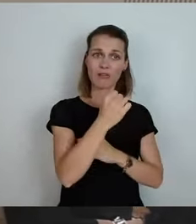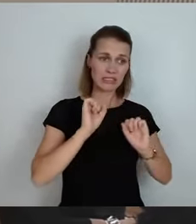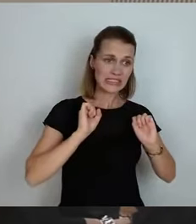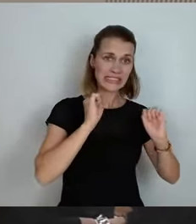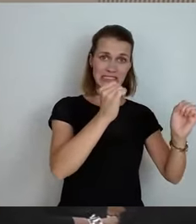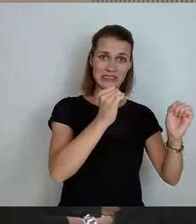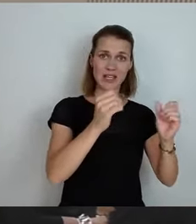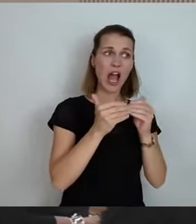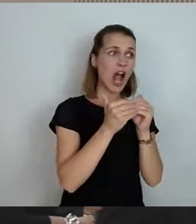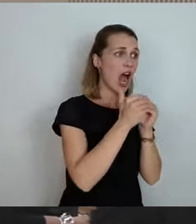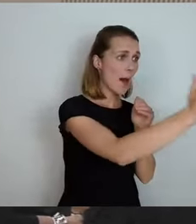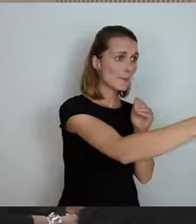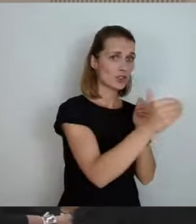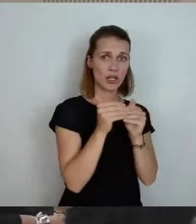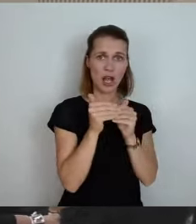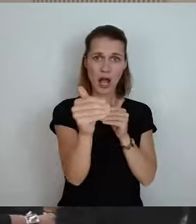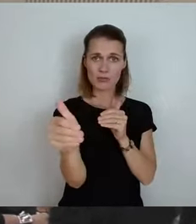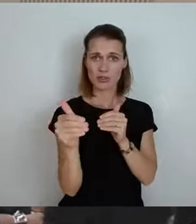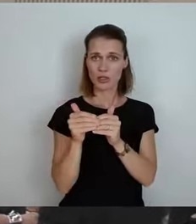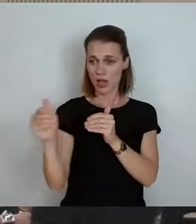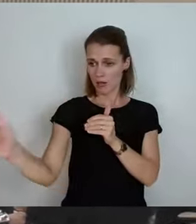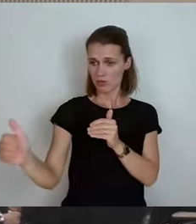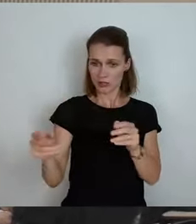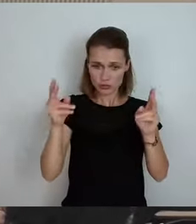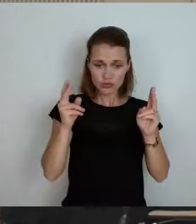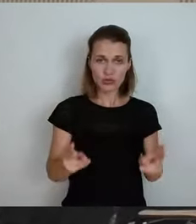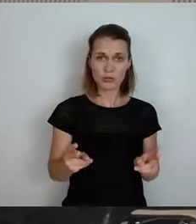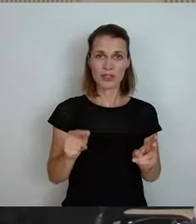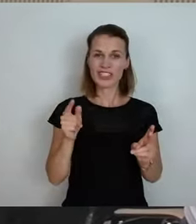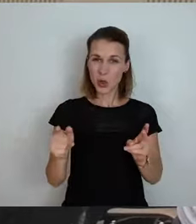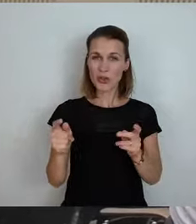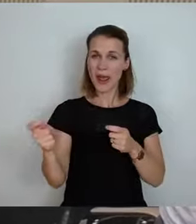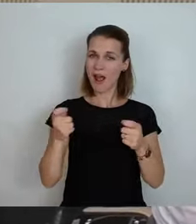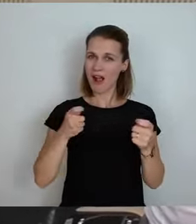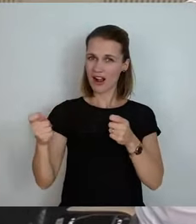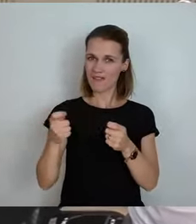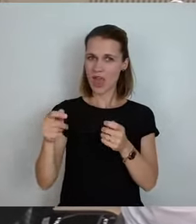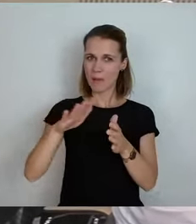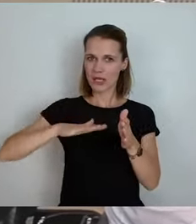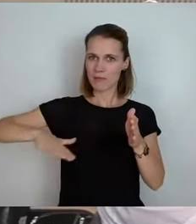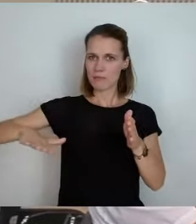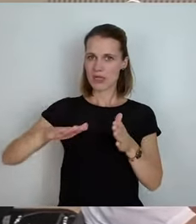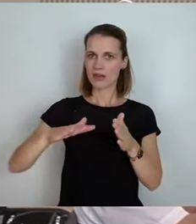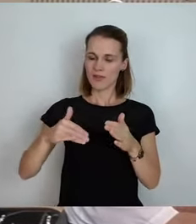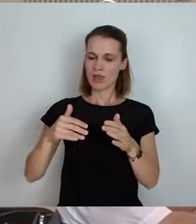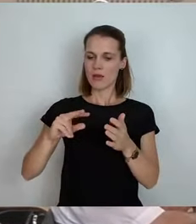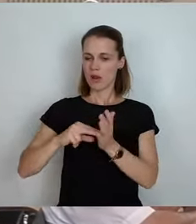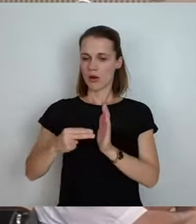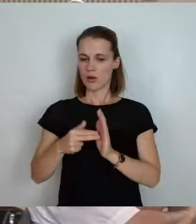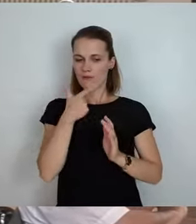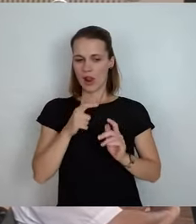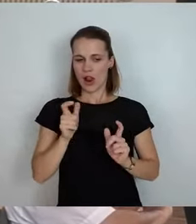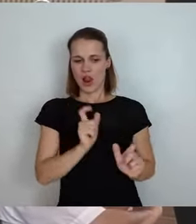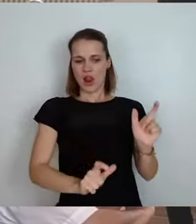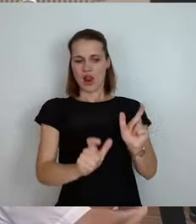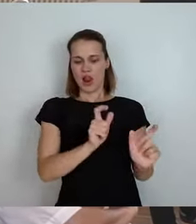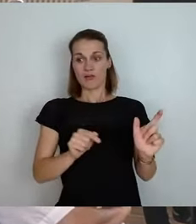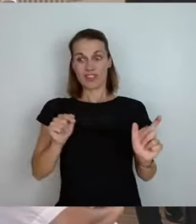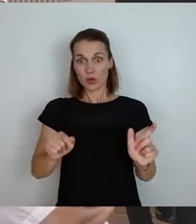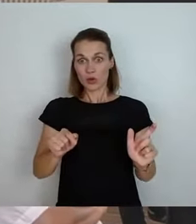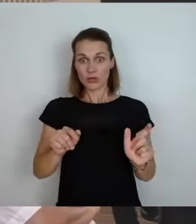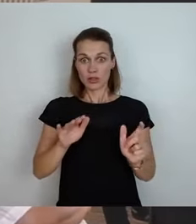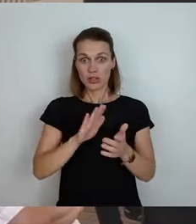dieses Gewerbegebiet dort eigentlich eine Verhinderungsplanung, weil dort wird nie ein Gewerbegebiet entstehen. Er hat